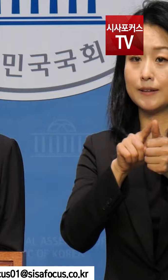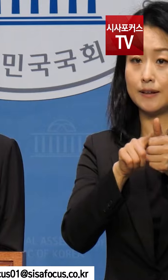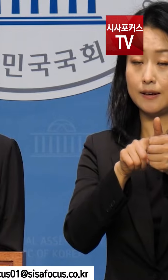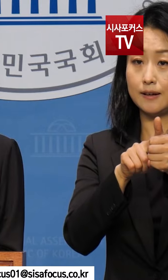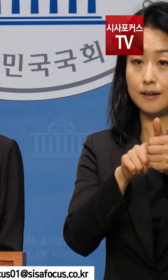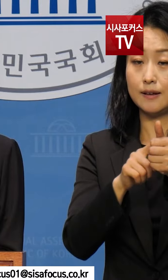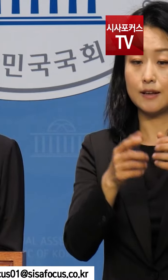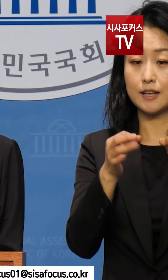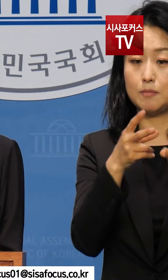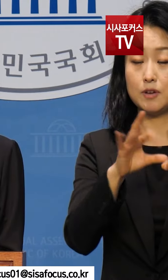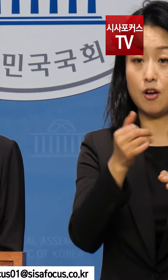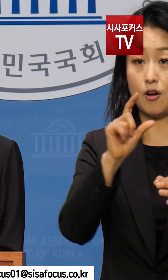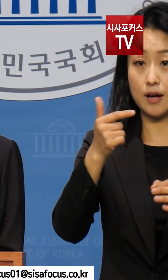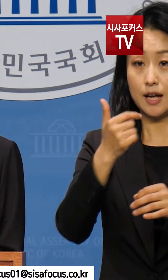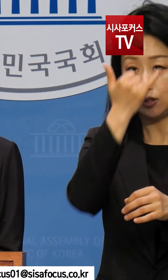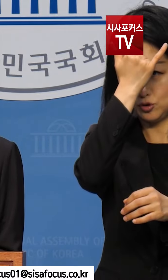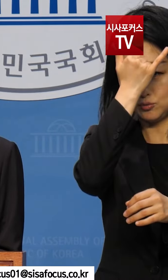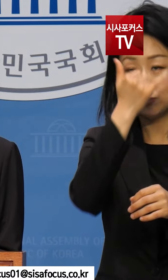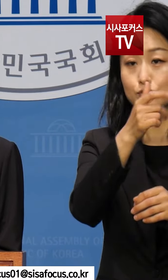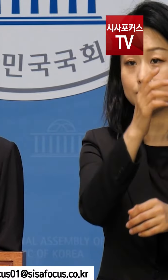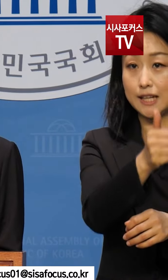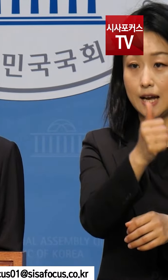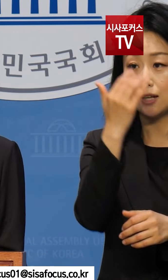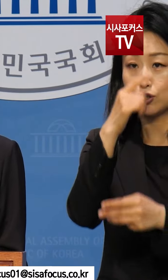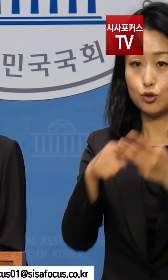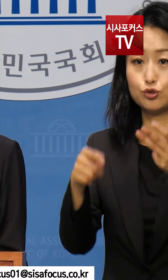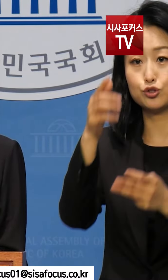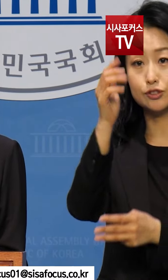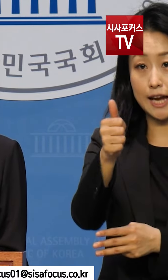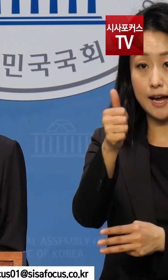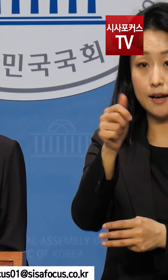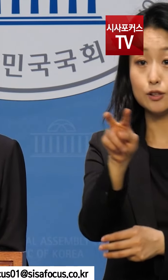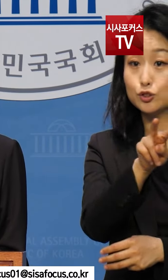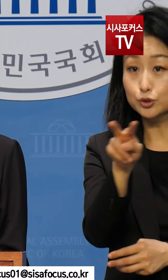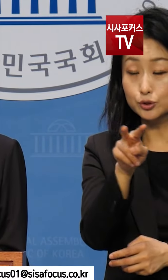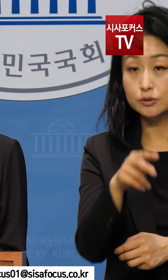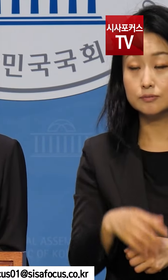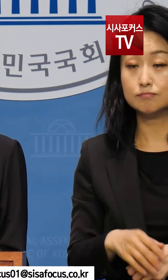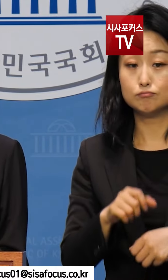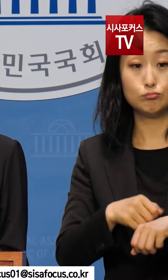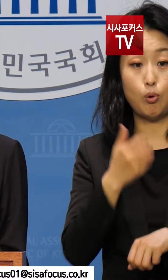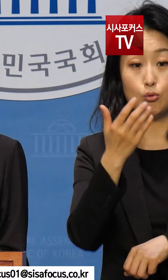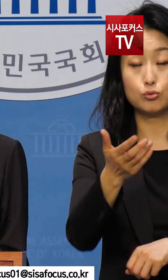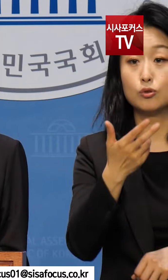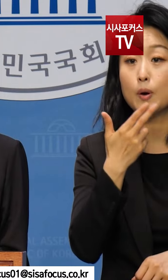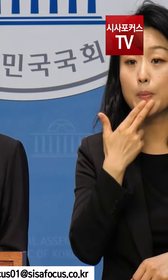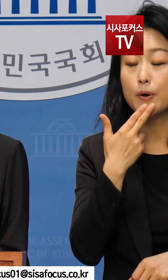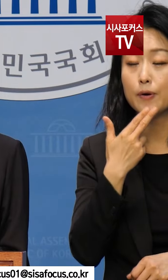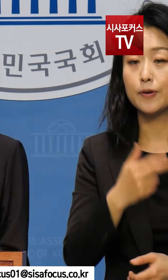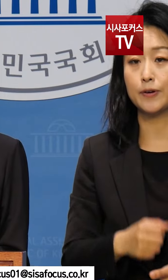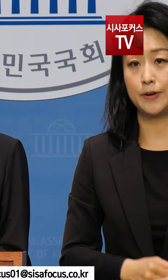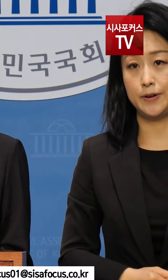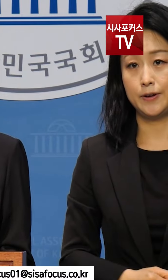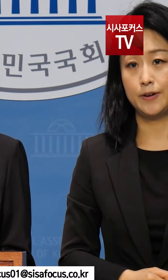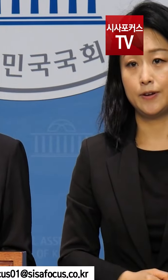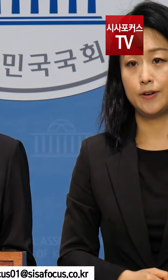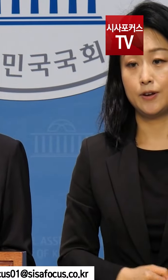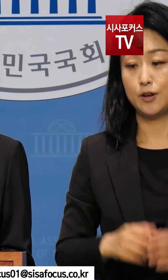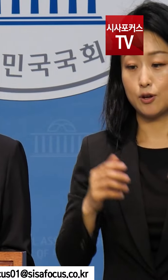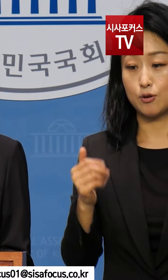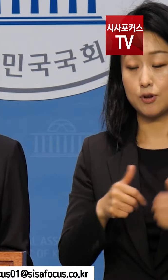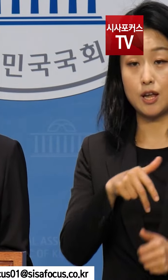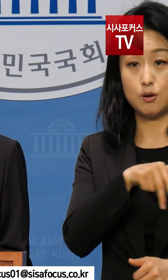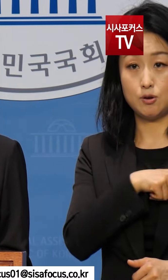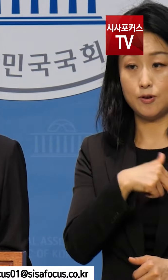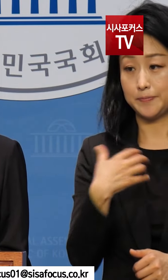할 김영환 충북도지사와 이범석 청주시장이 도리어 문책에서 자유로워진 것입니다. 국회